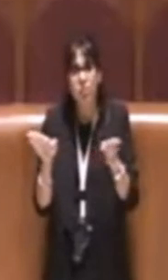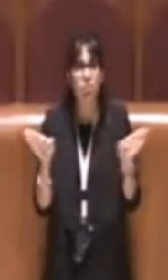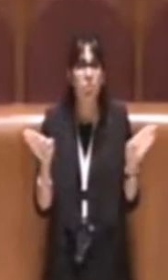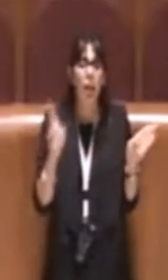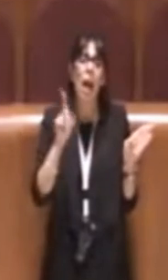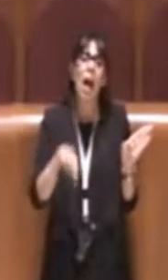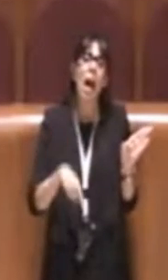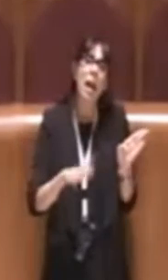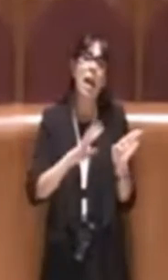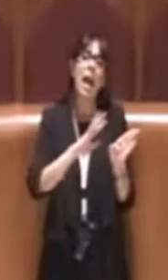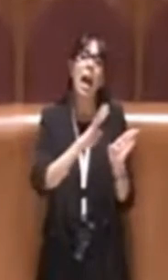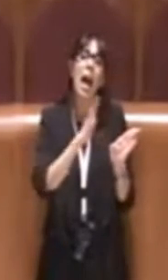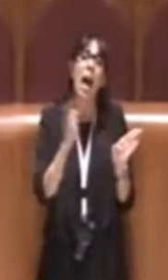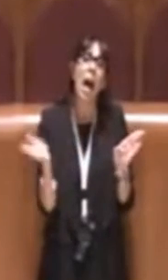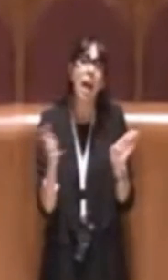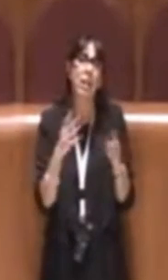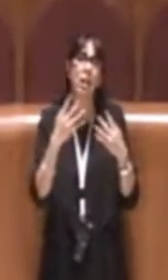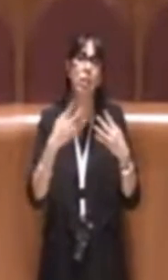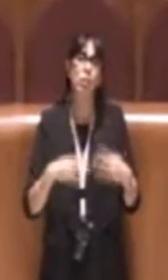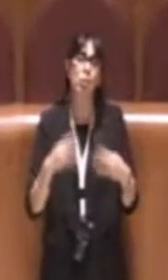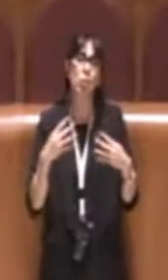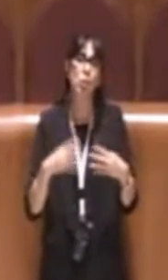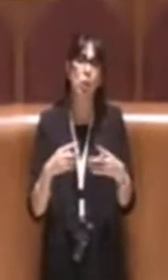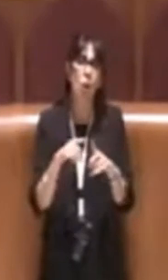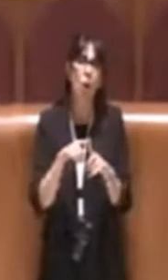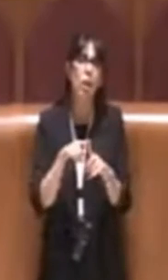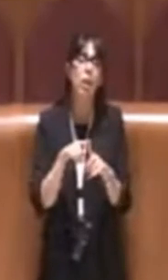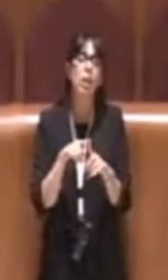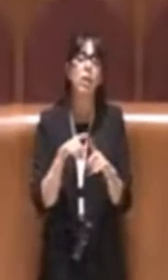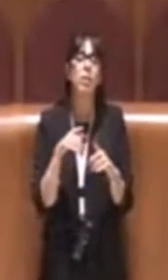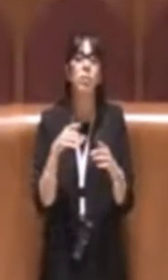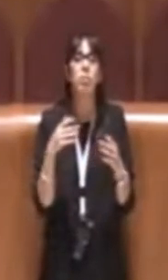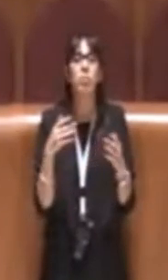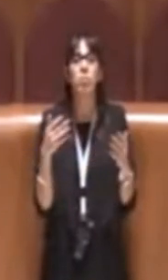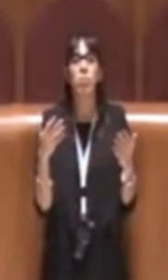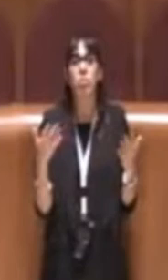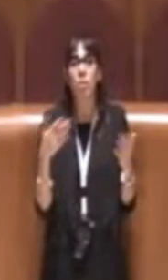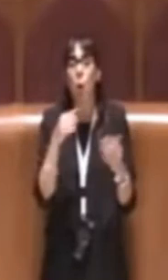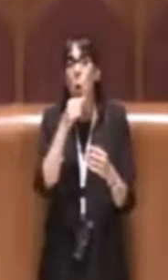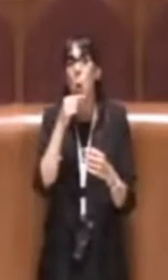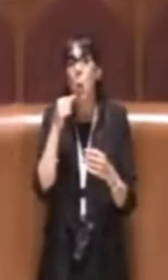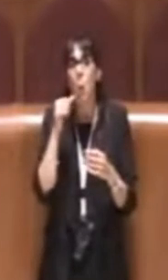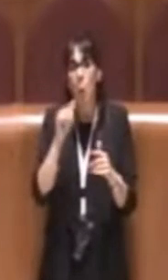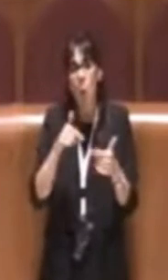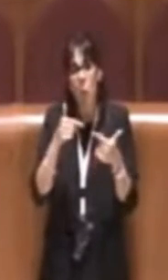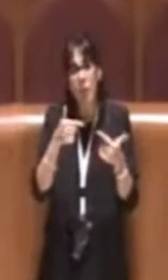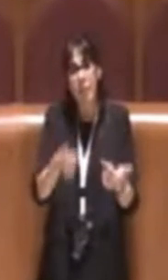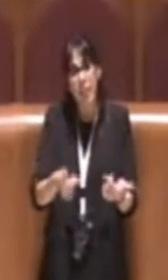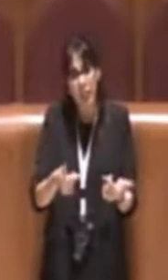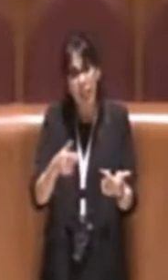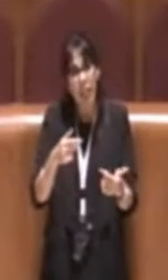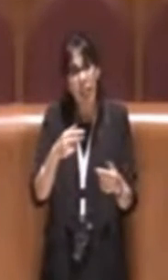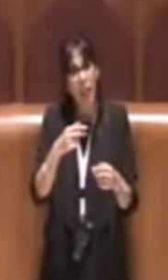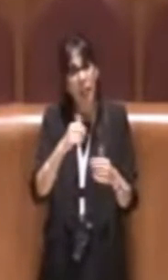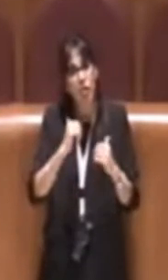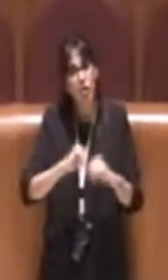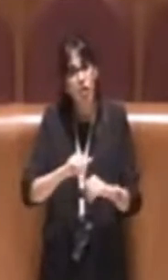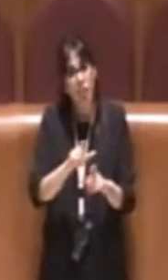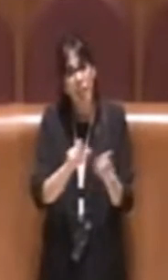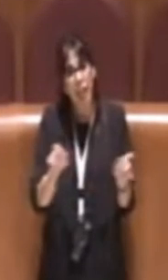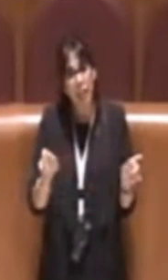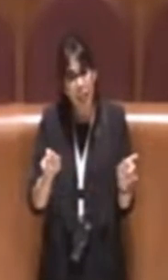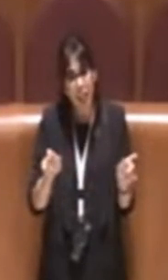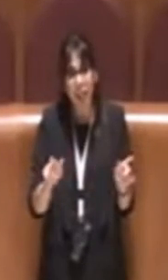funzioni che sono utili ai cittadini e rendono i quartieri più